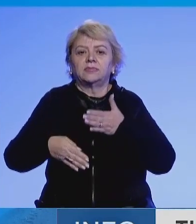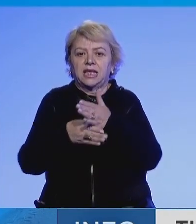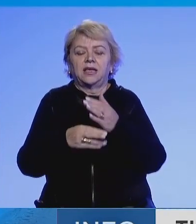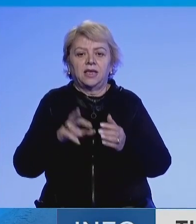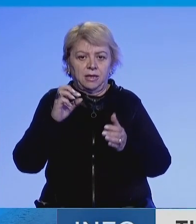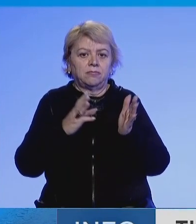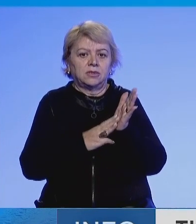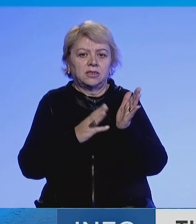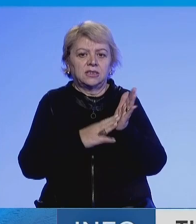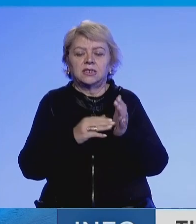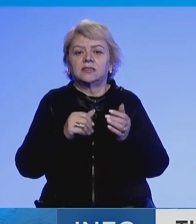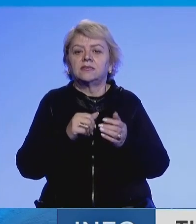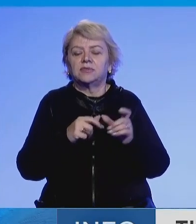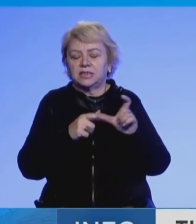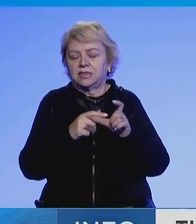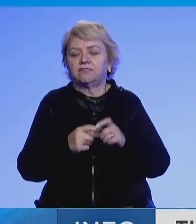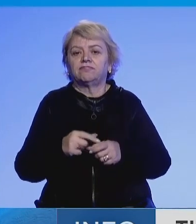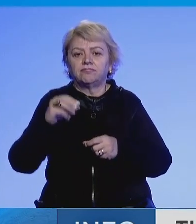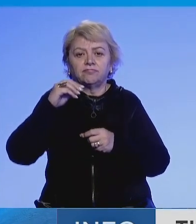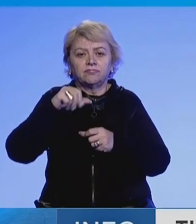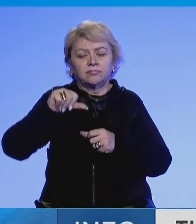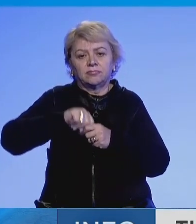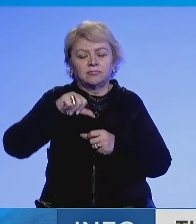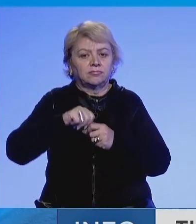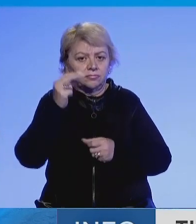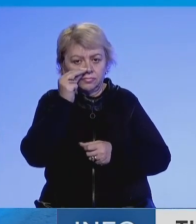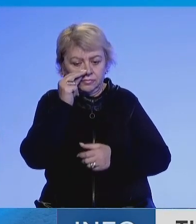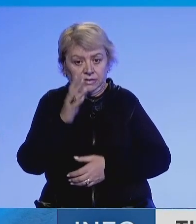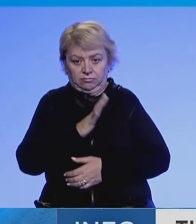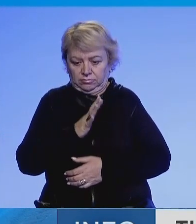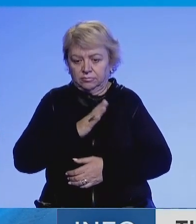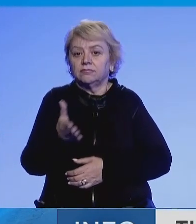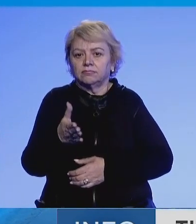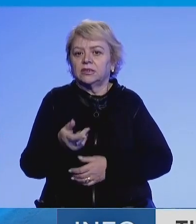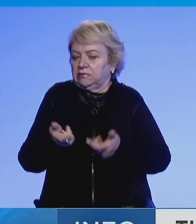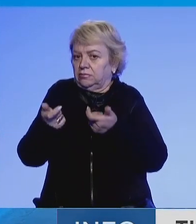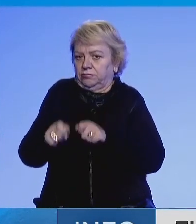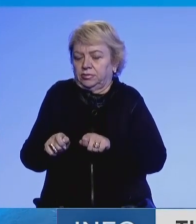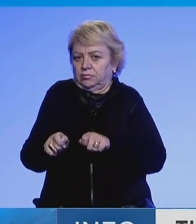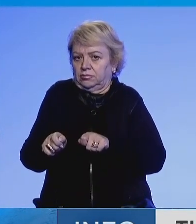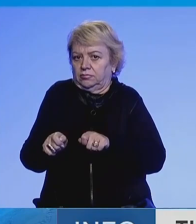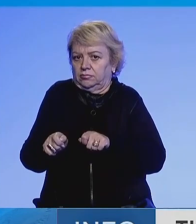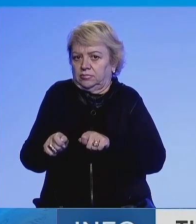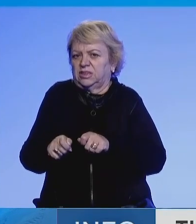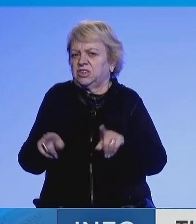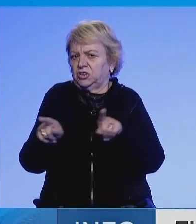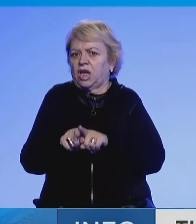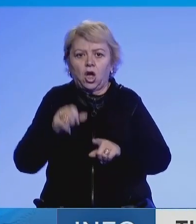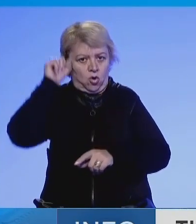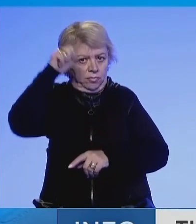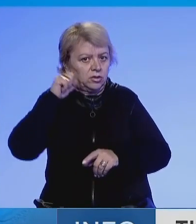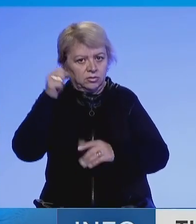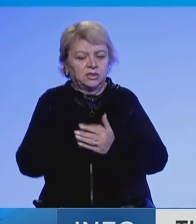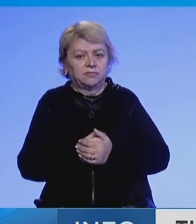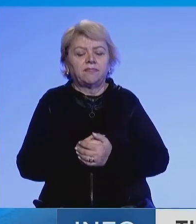-s për gazin dhe energjin. Mosë rezikoni këtë në bështetje, sepse do të mbeteni të izoluar si regjimin verhojgjës, sigurisht se